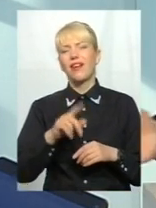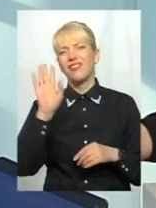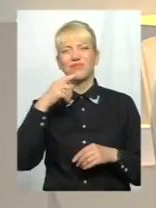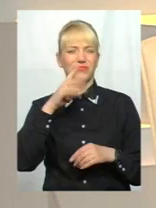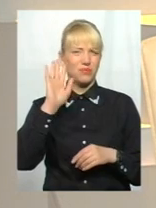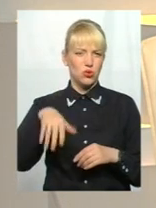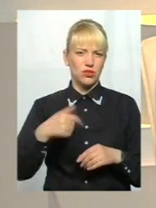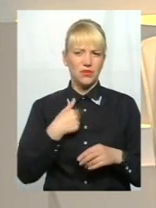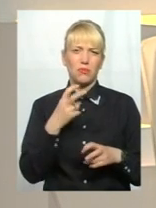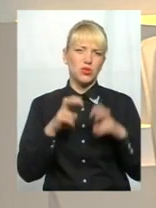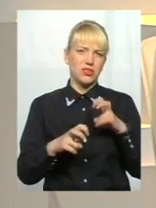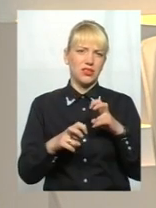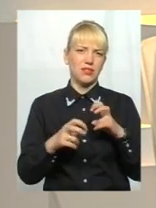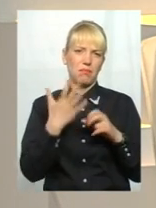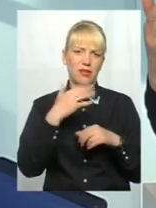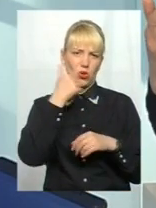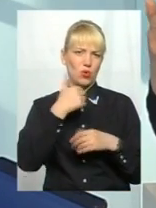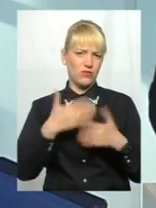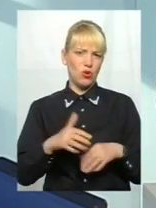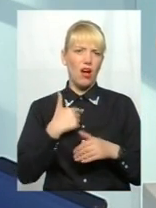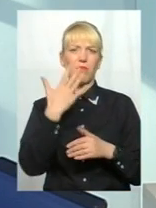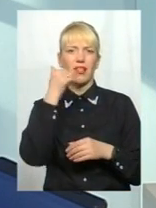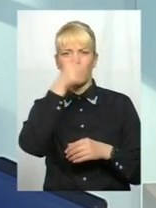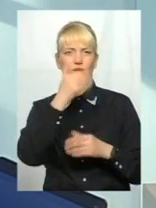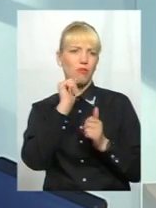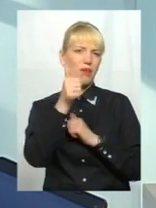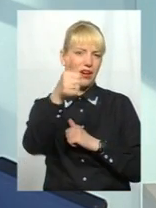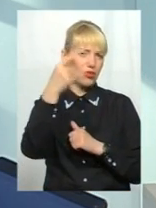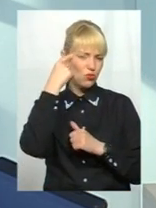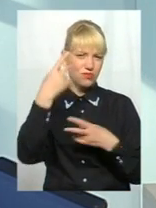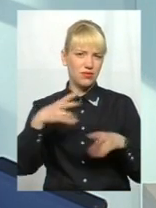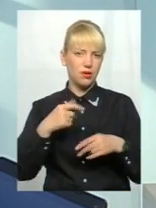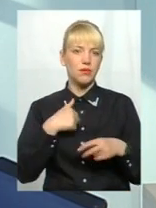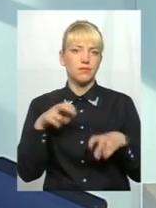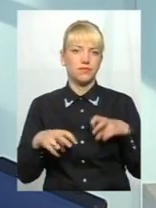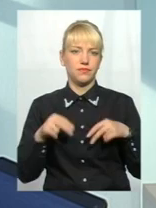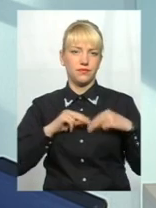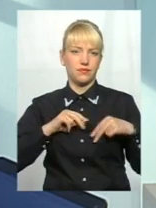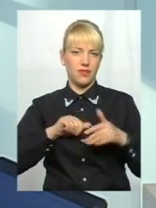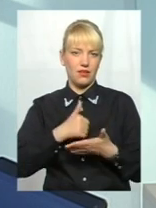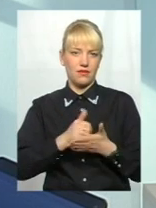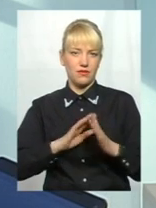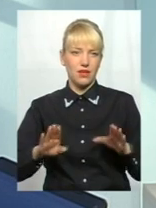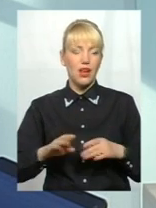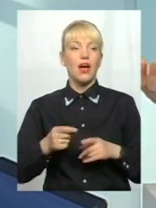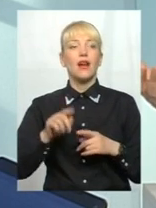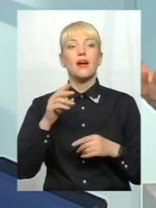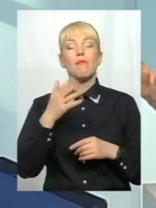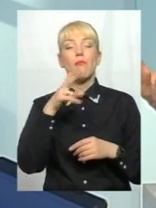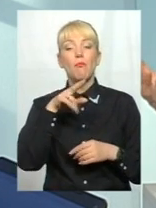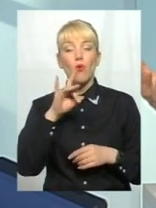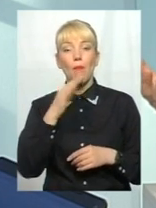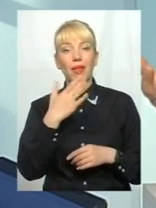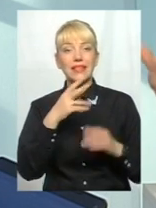може буде відставка уряду і так далі, а не п'ять років вперед. Тобто, при всій критисі радянської моделі, про п'ять і сім років, можна це